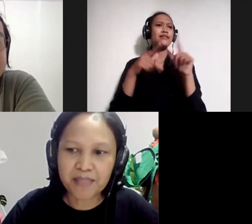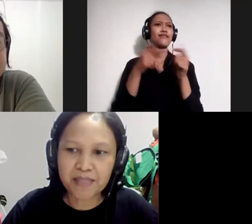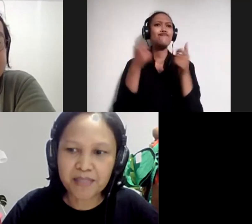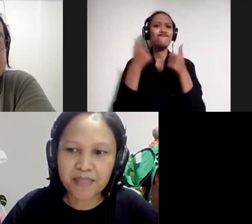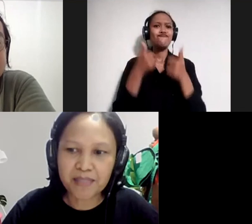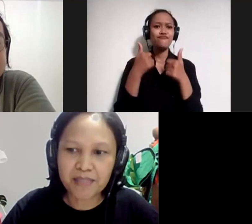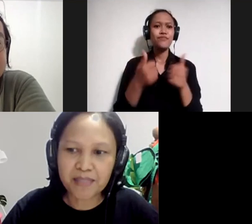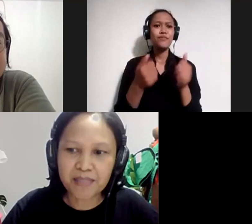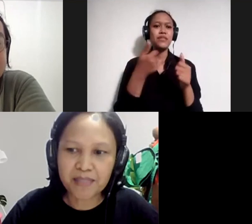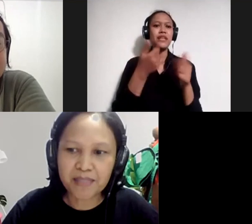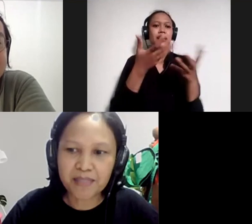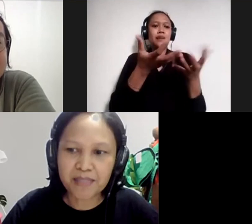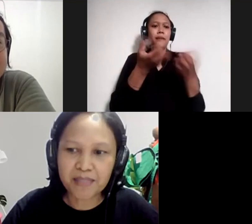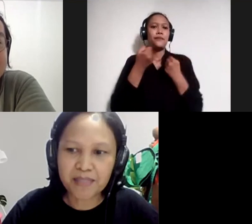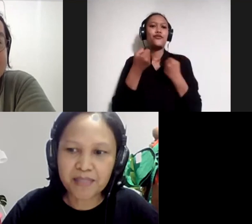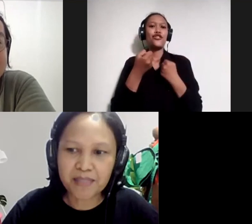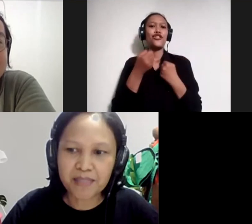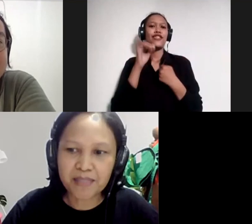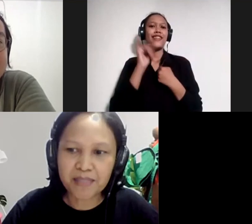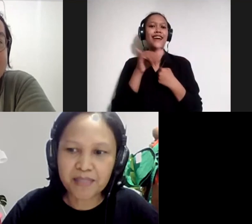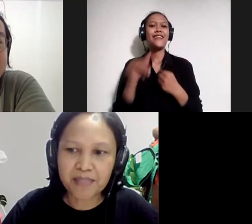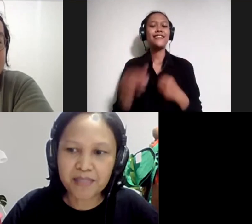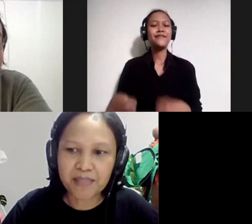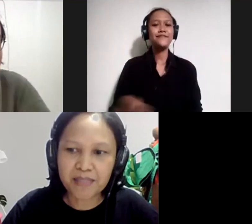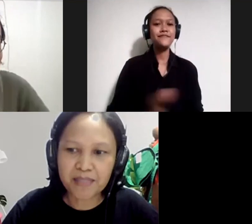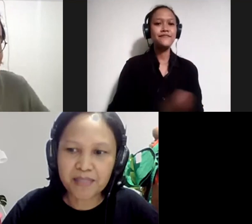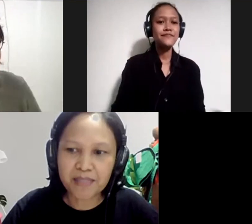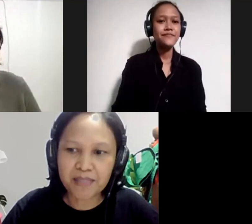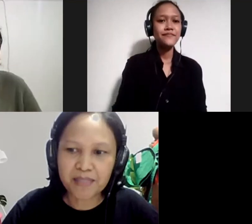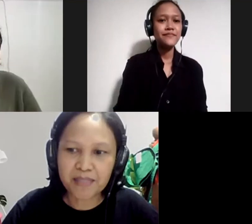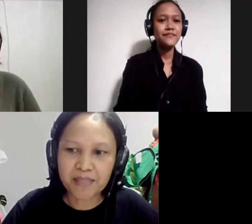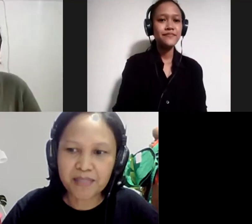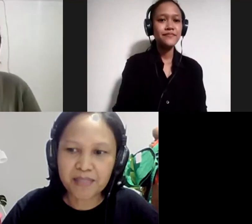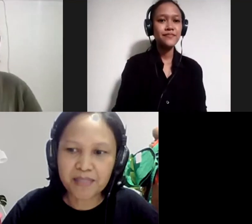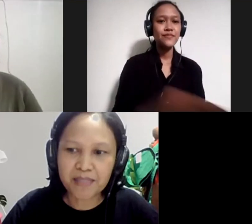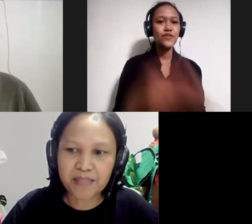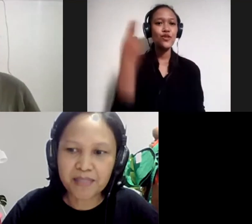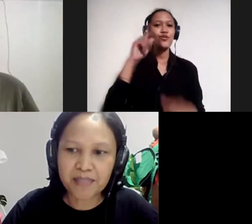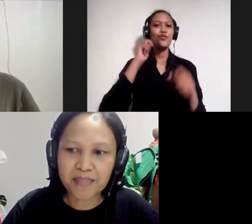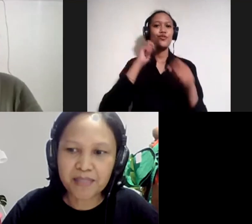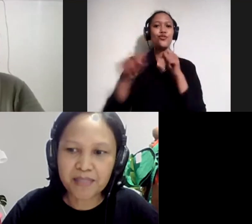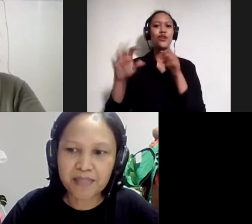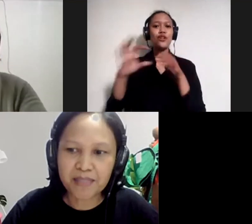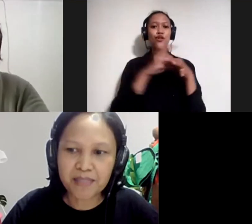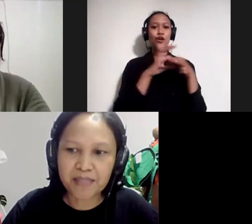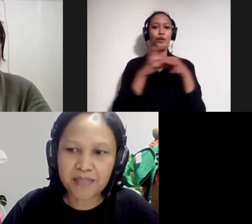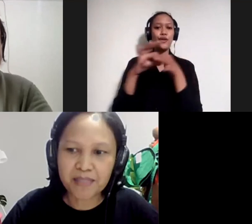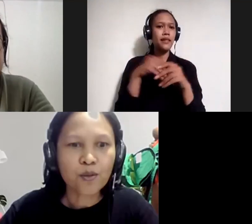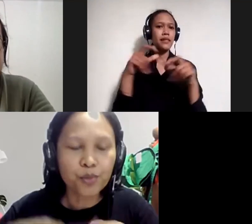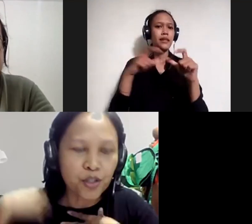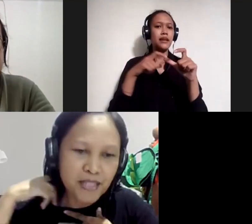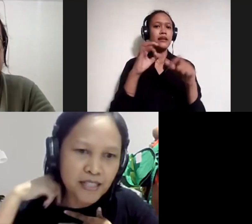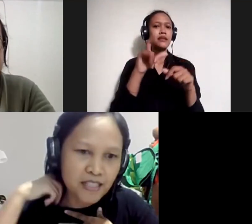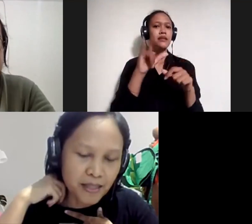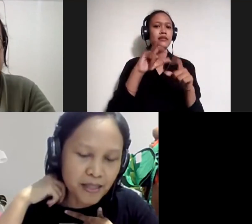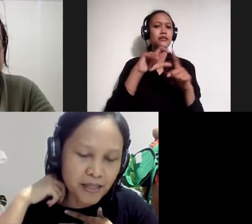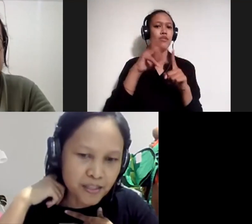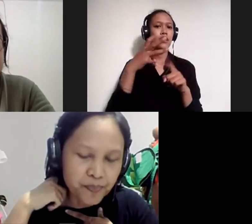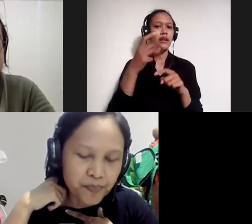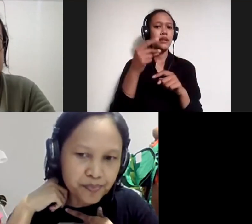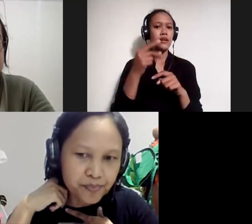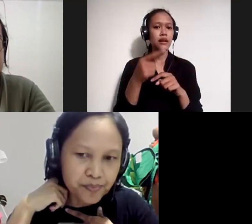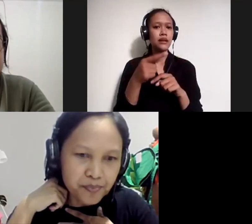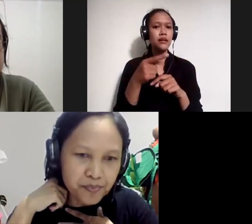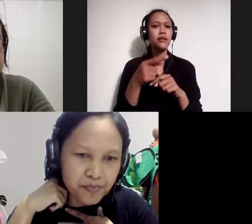disambut gayungnya gitu. Untuk membuat kolaborasi bersama dengan Solidar akan bagus banget. Mungkin ada